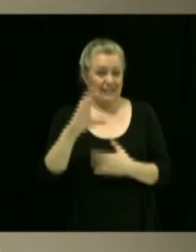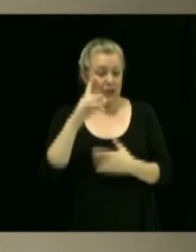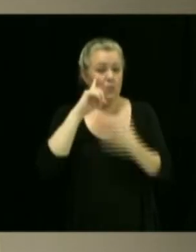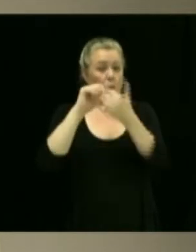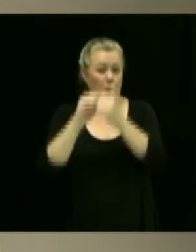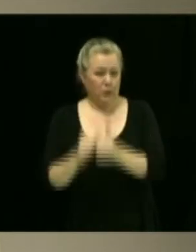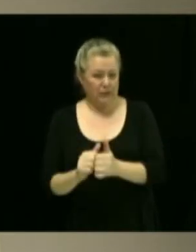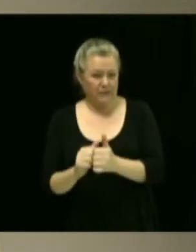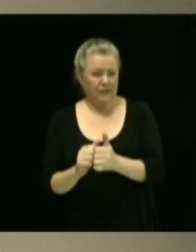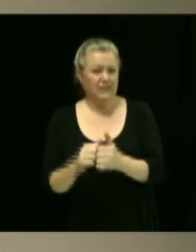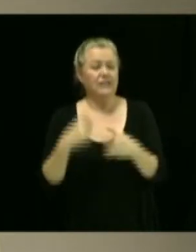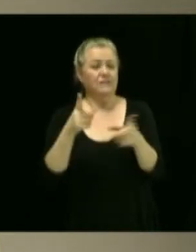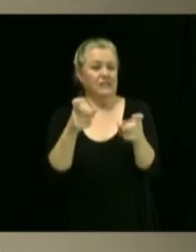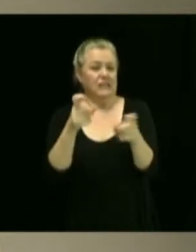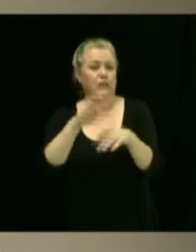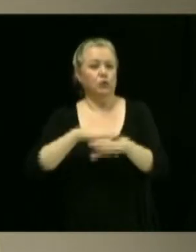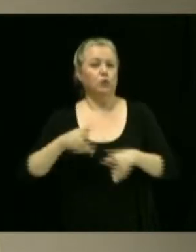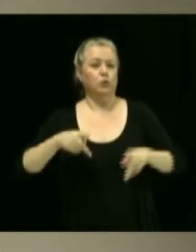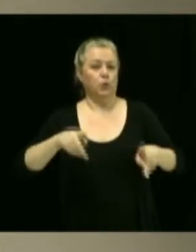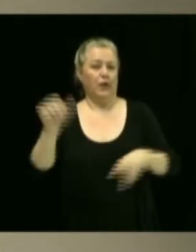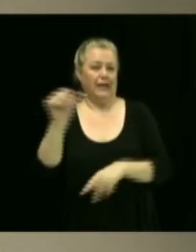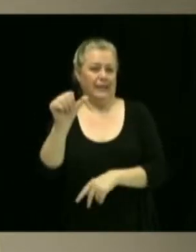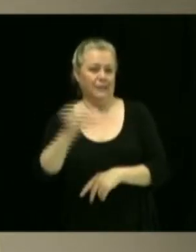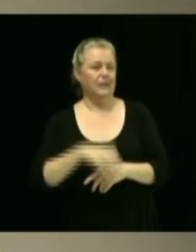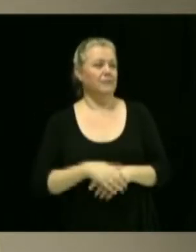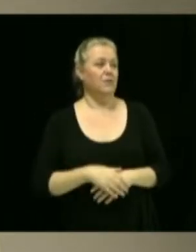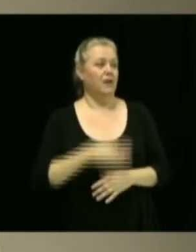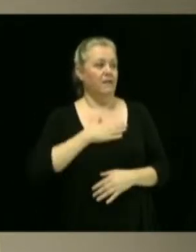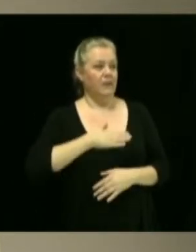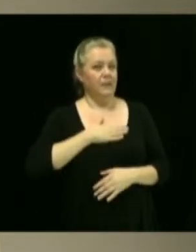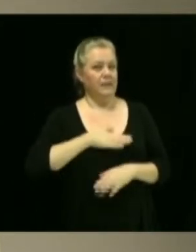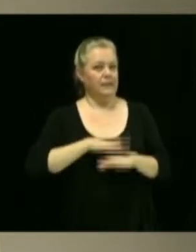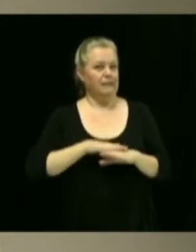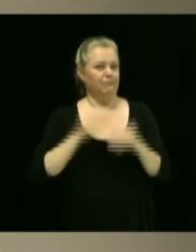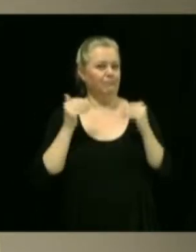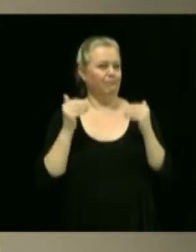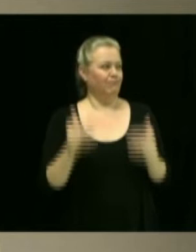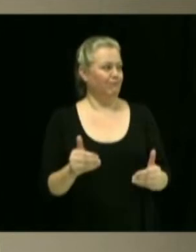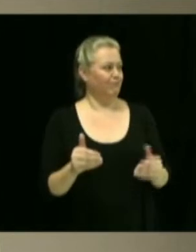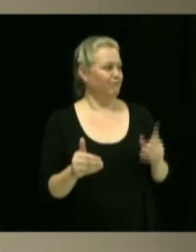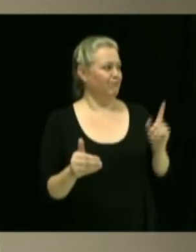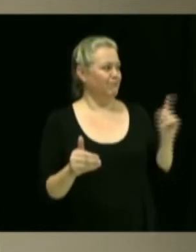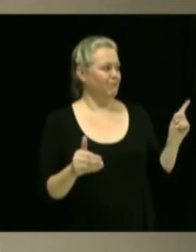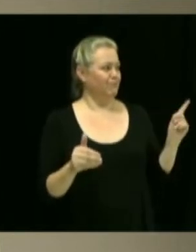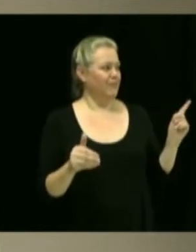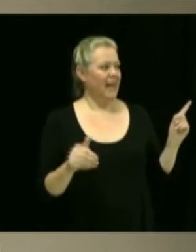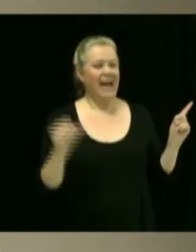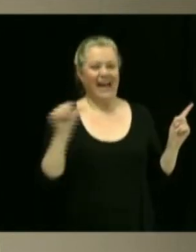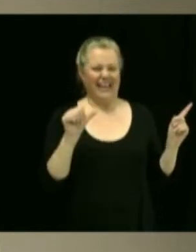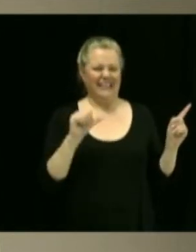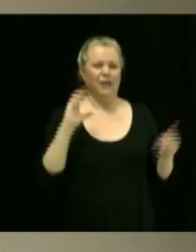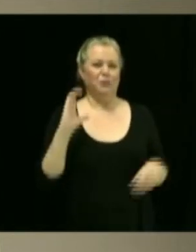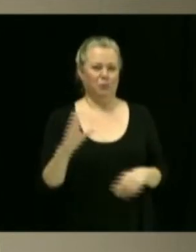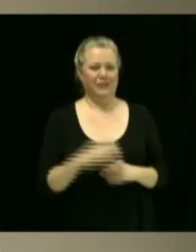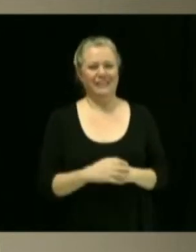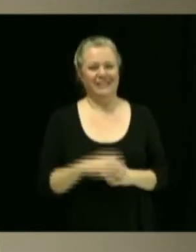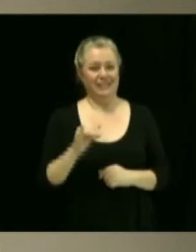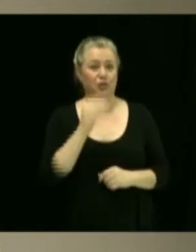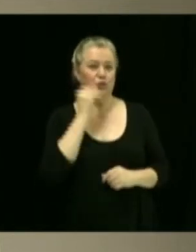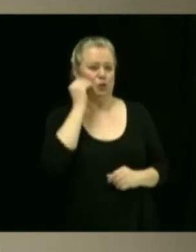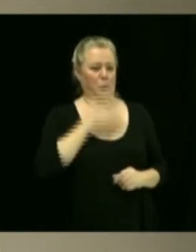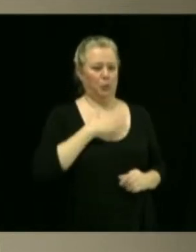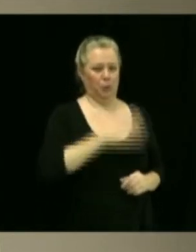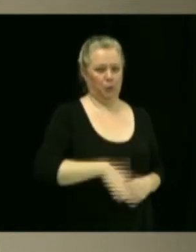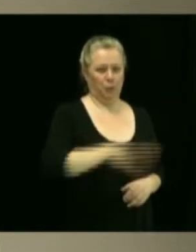donner l'avis de motion avec plaisir aussi dans mon secteur, M. le maire. Super. Merci beaucoup. 14.9. Adoption du règlement numéro